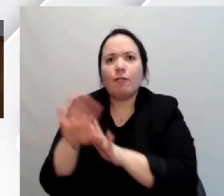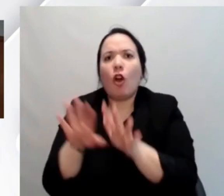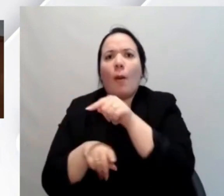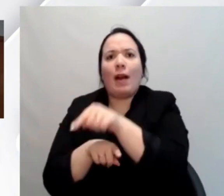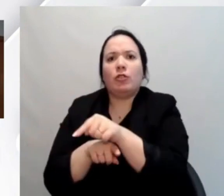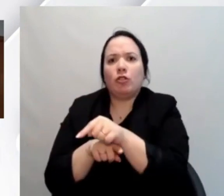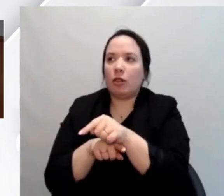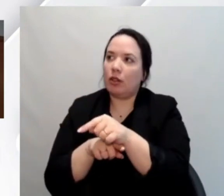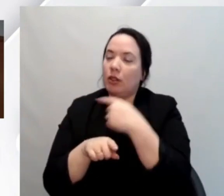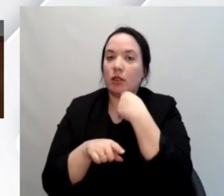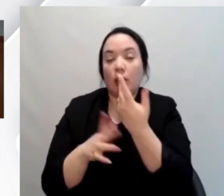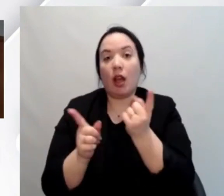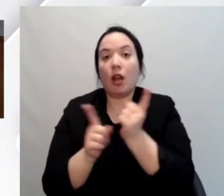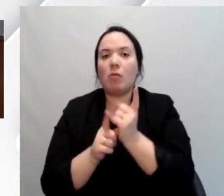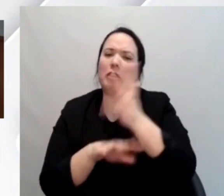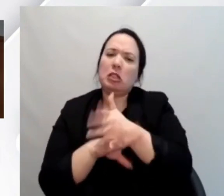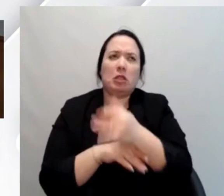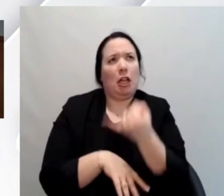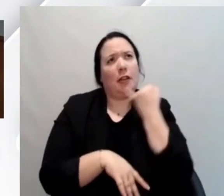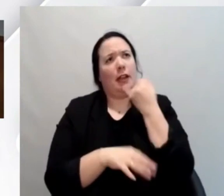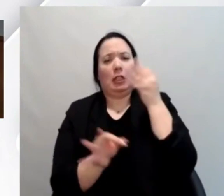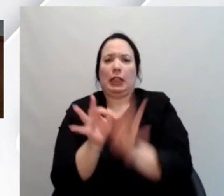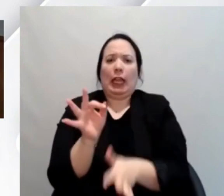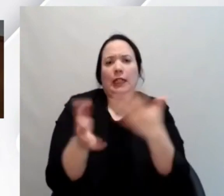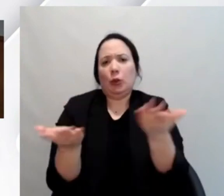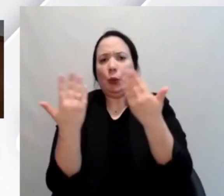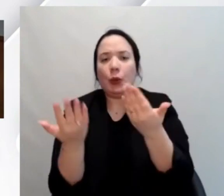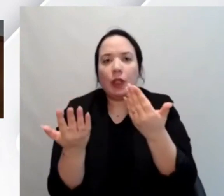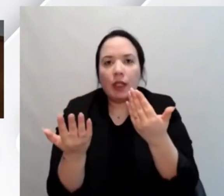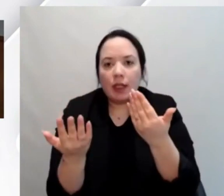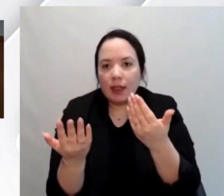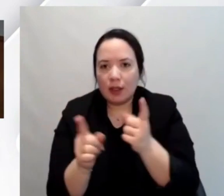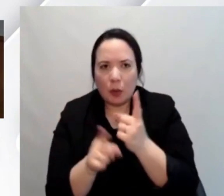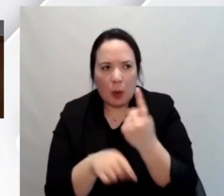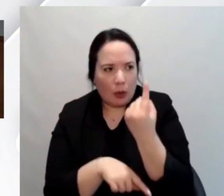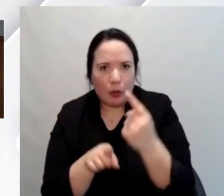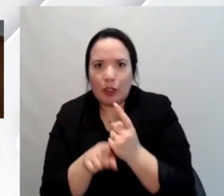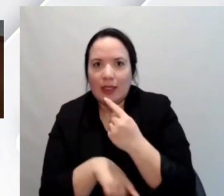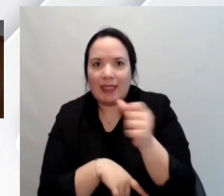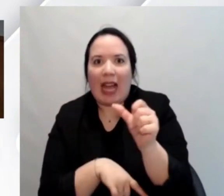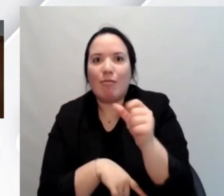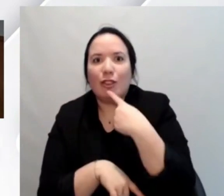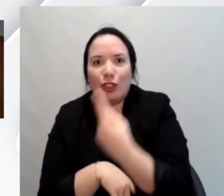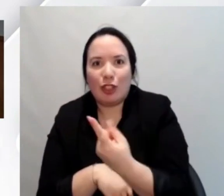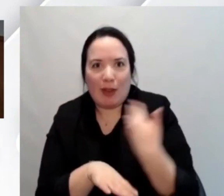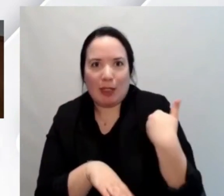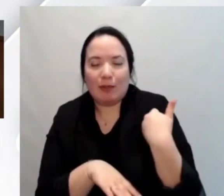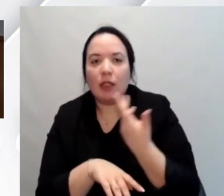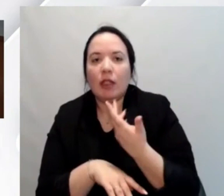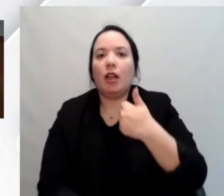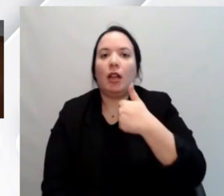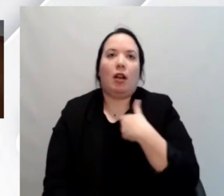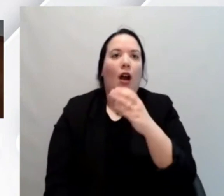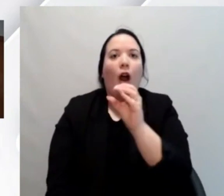semplice di immediato tipo lo diceva prima sabato e rosa tipo gli overlay